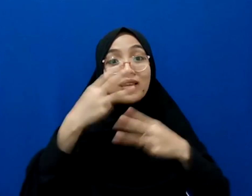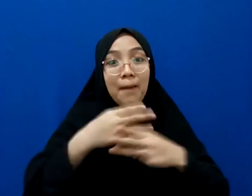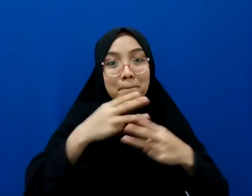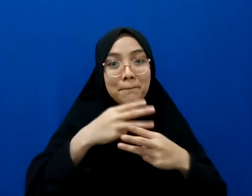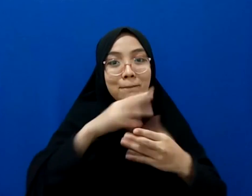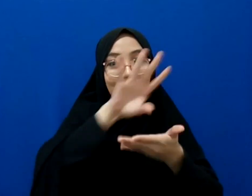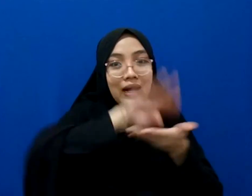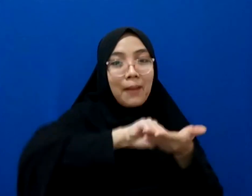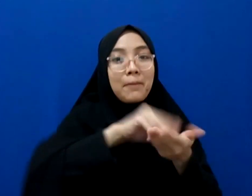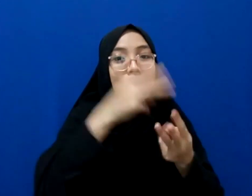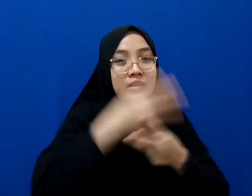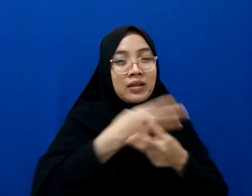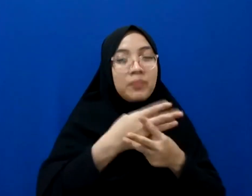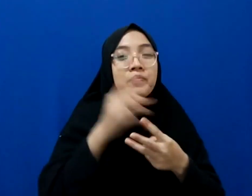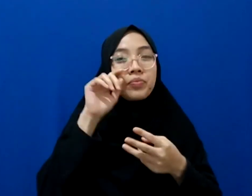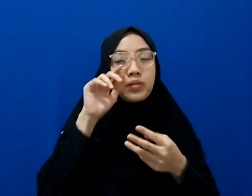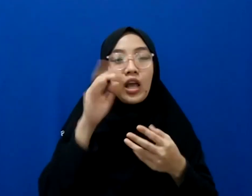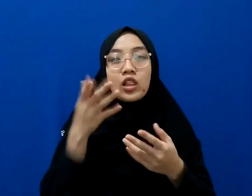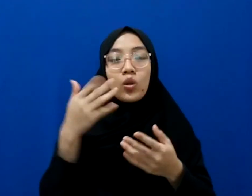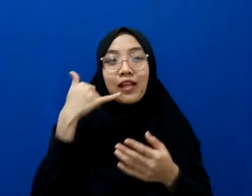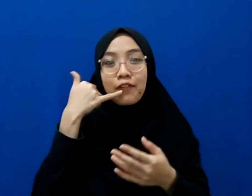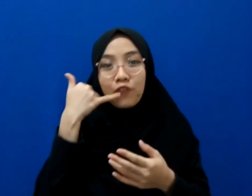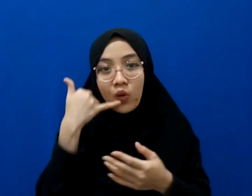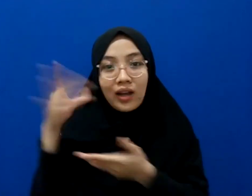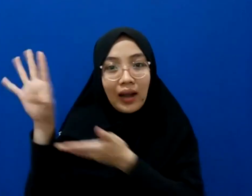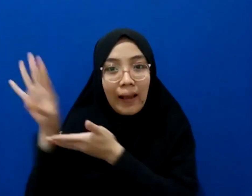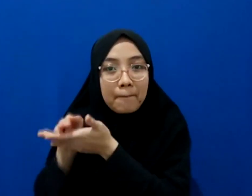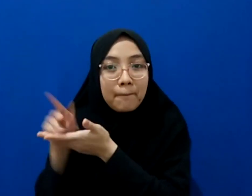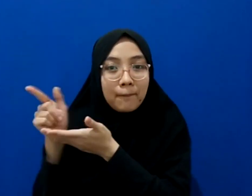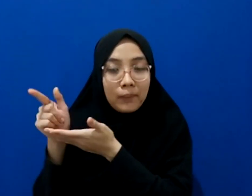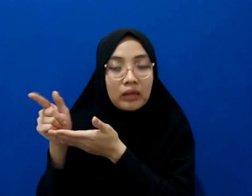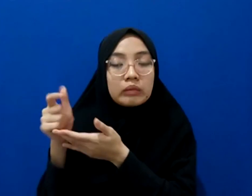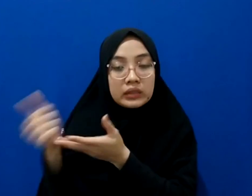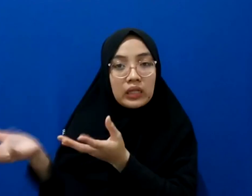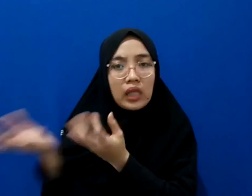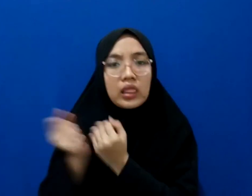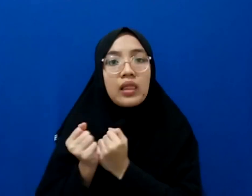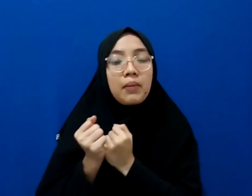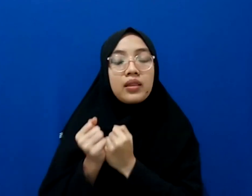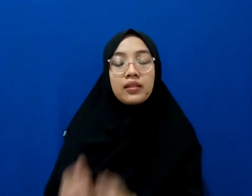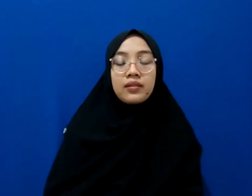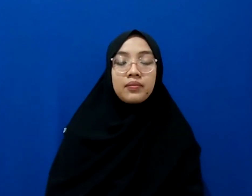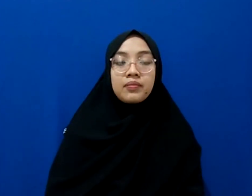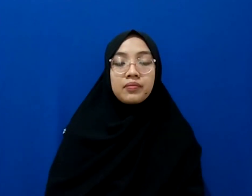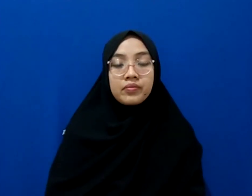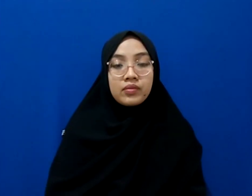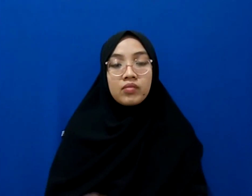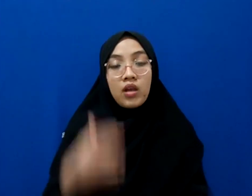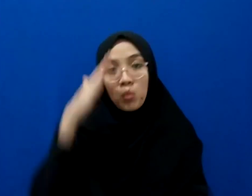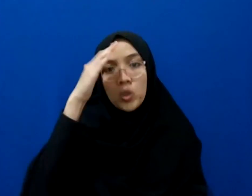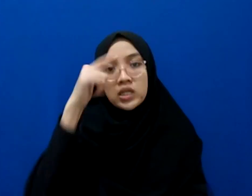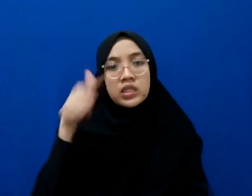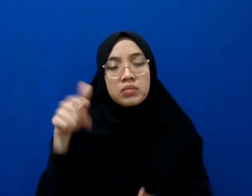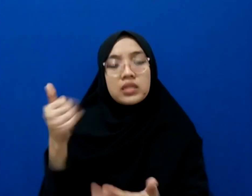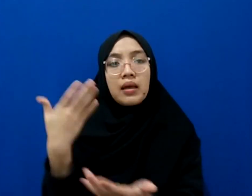atau rekaman telepon gitu kan di penghadapan misalnya gitu nah dia dia bisa minta itu